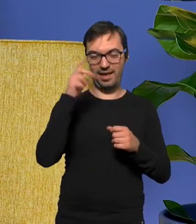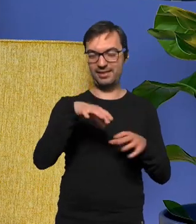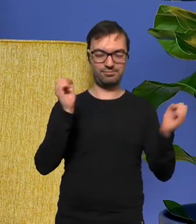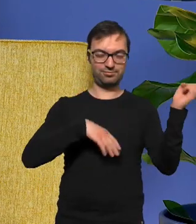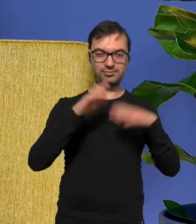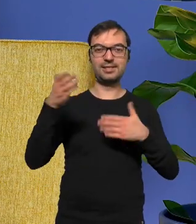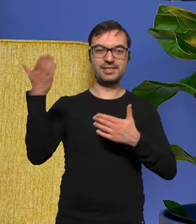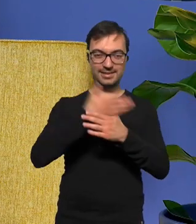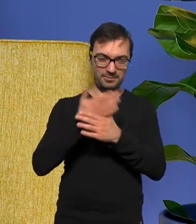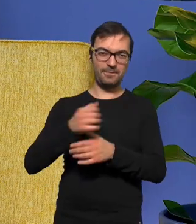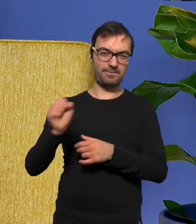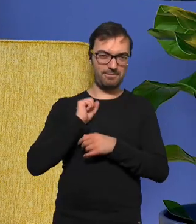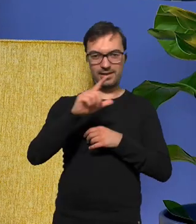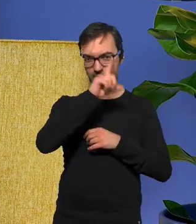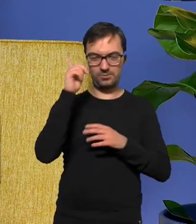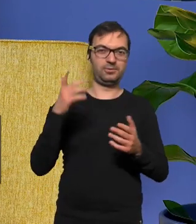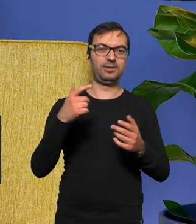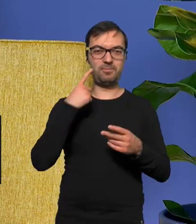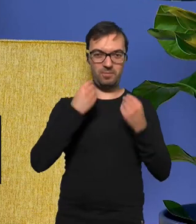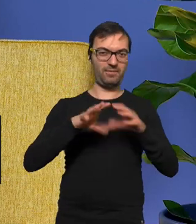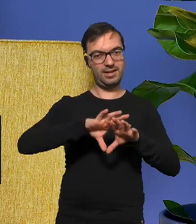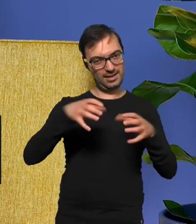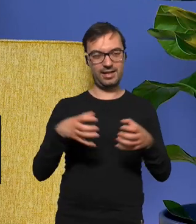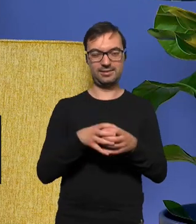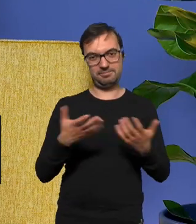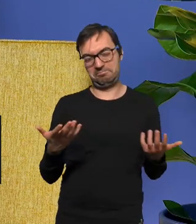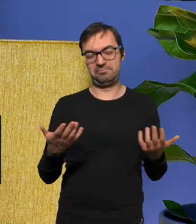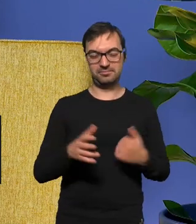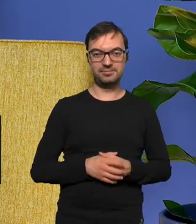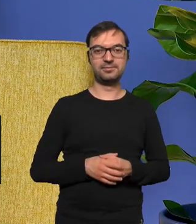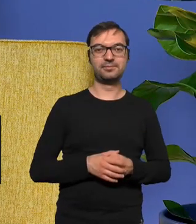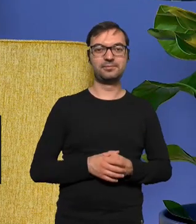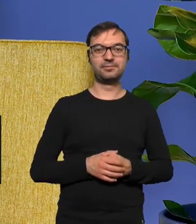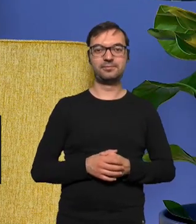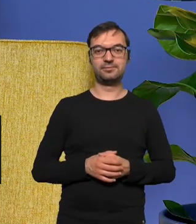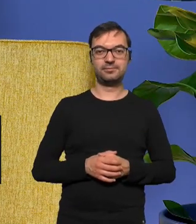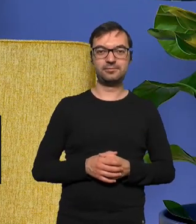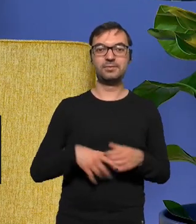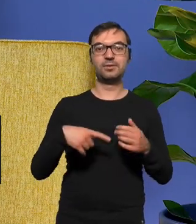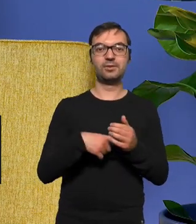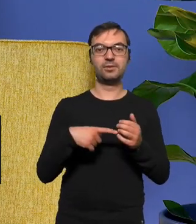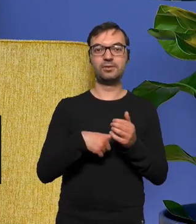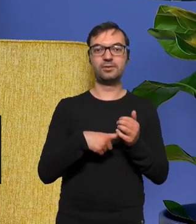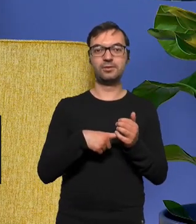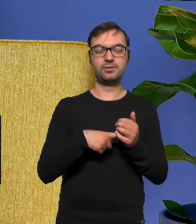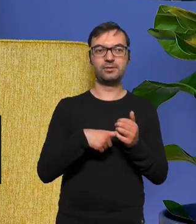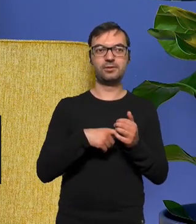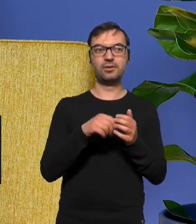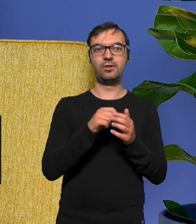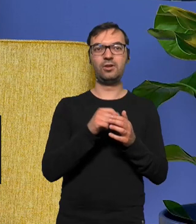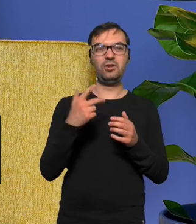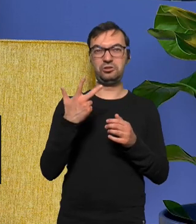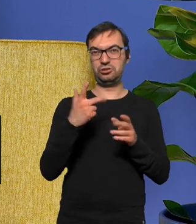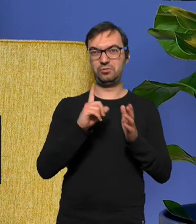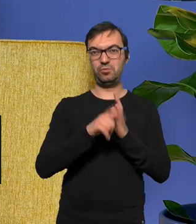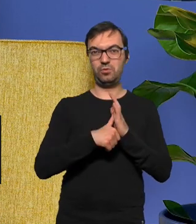to zaprosimy fajnych ludzi żebyśmy się pobawili w tym w tej gnojówce no i Thomas Fitz od trzech płyt